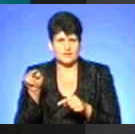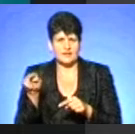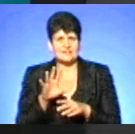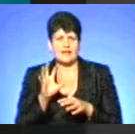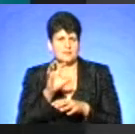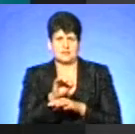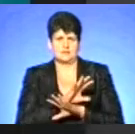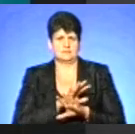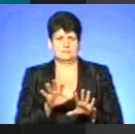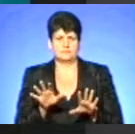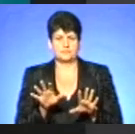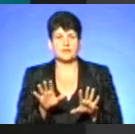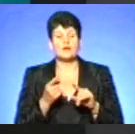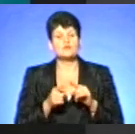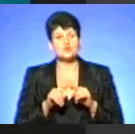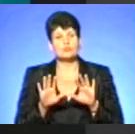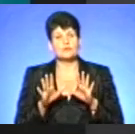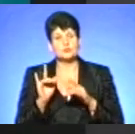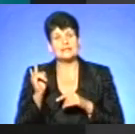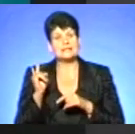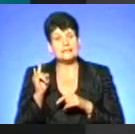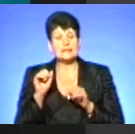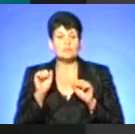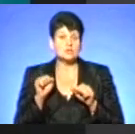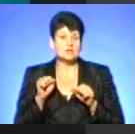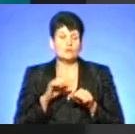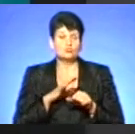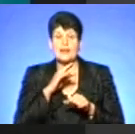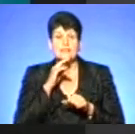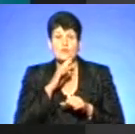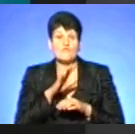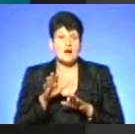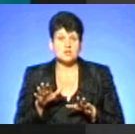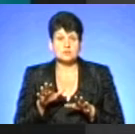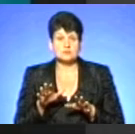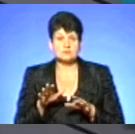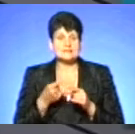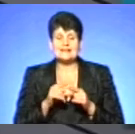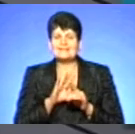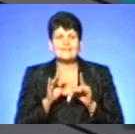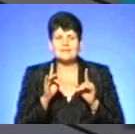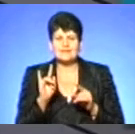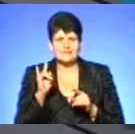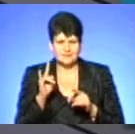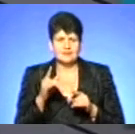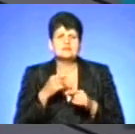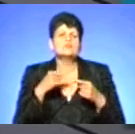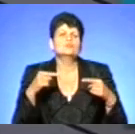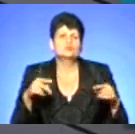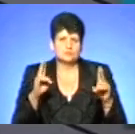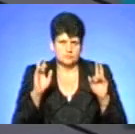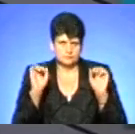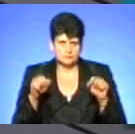будь-хто. будь-хто так може. ніхто не ходить і не чекає під ногами гадюку. Може бути неуважність,